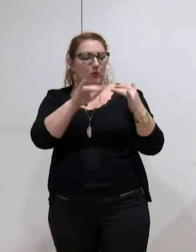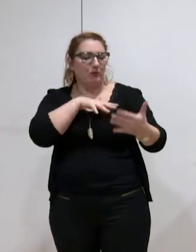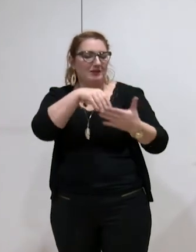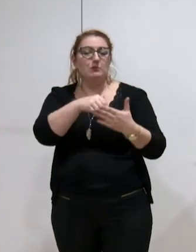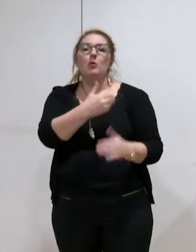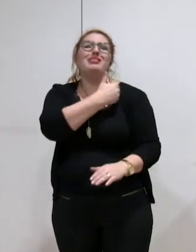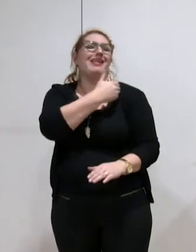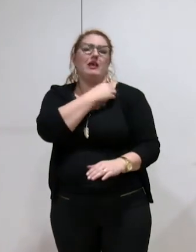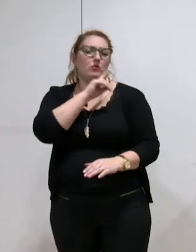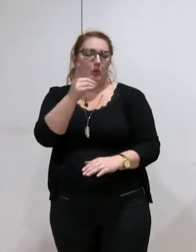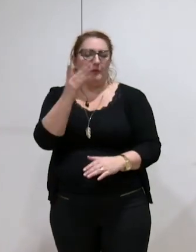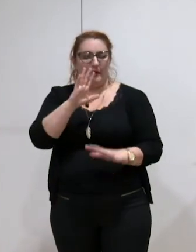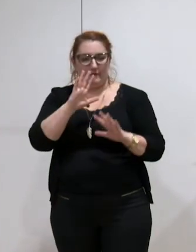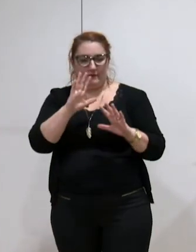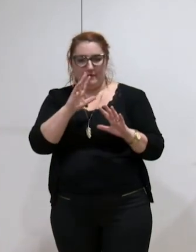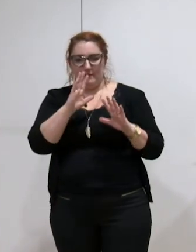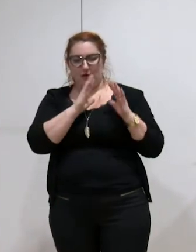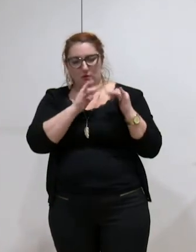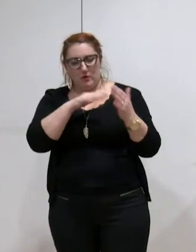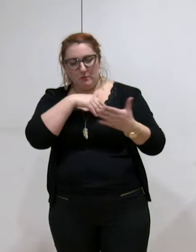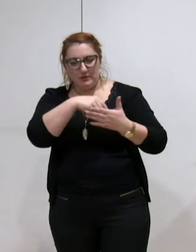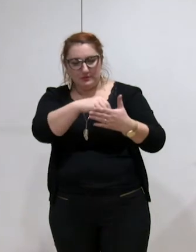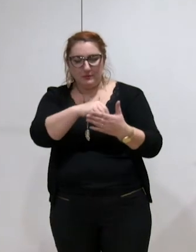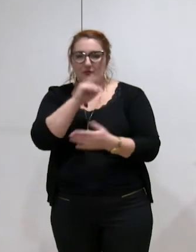nombre de craintes sur le chiffrage qui a été opéré.